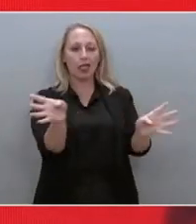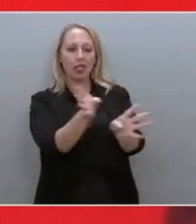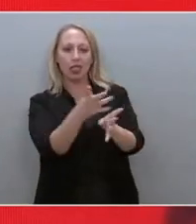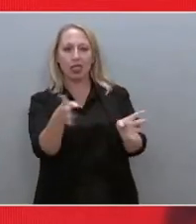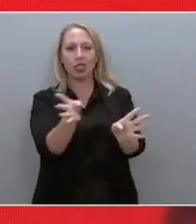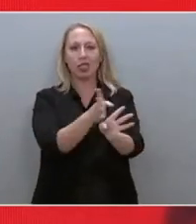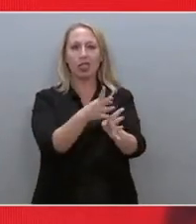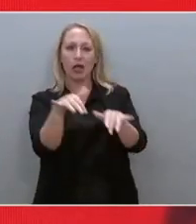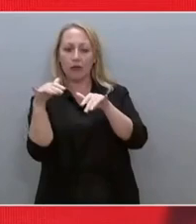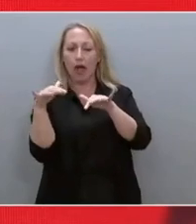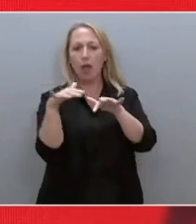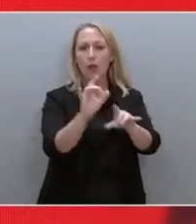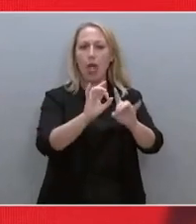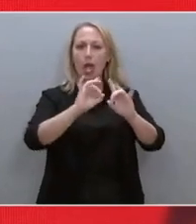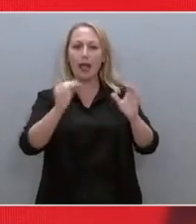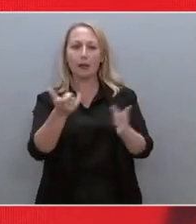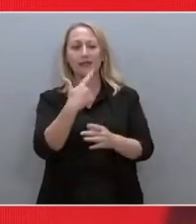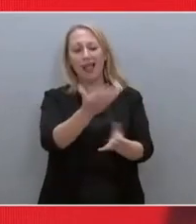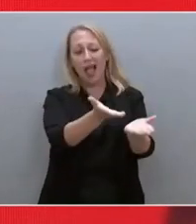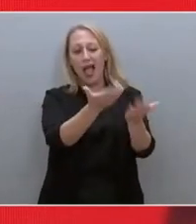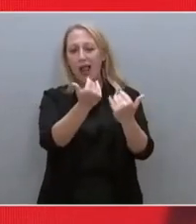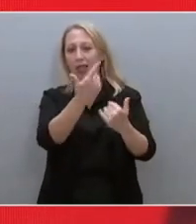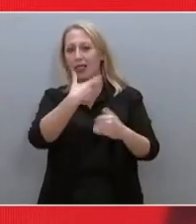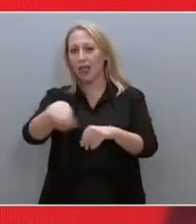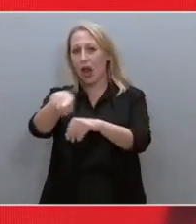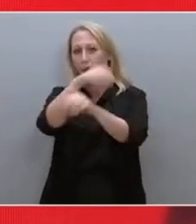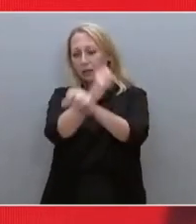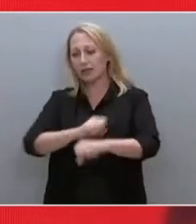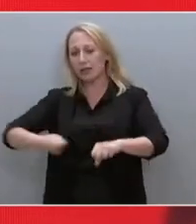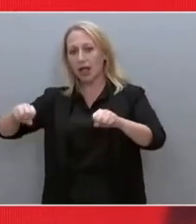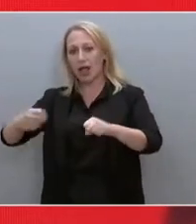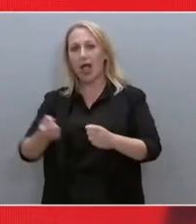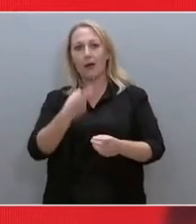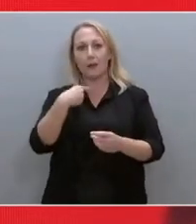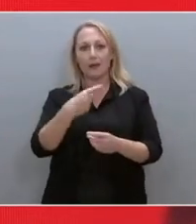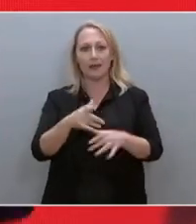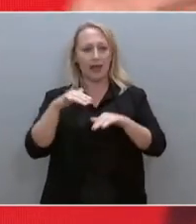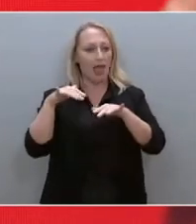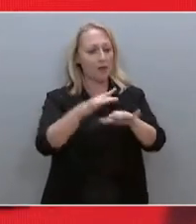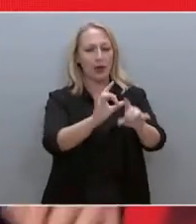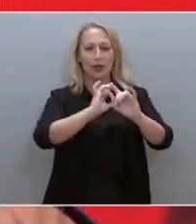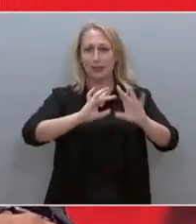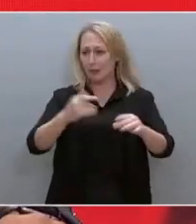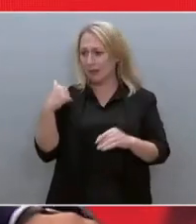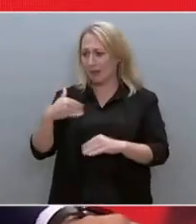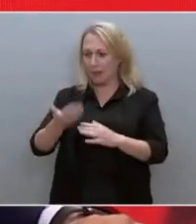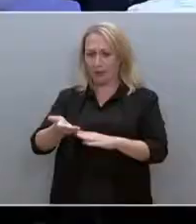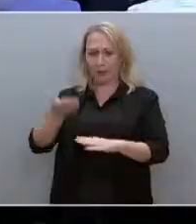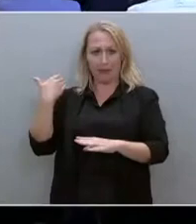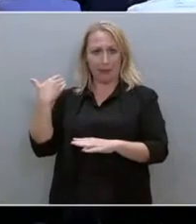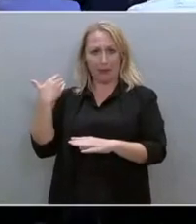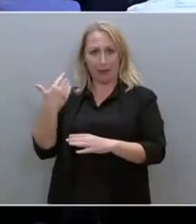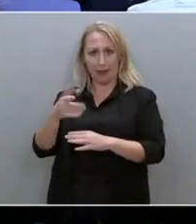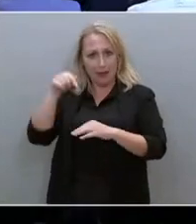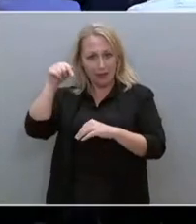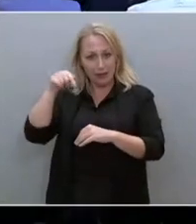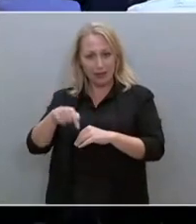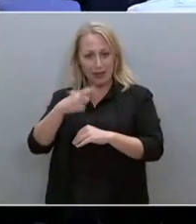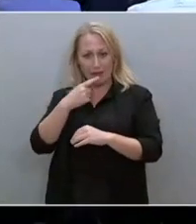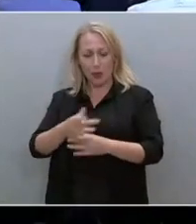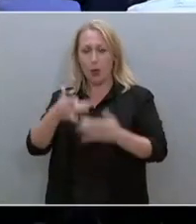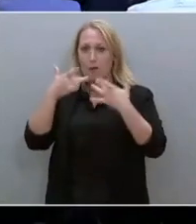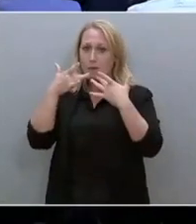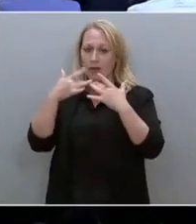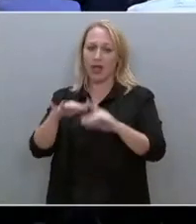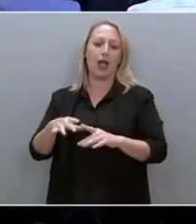θέσεις ηγεσίας στη δεστανότατα δικαστήρια. Όπως έκανε σε αυτή την κατάπτυστη